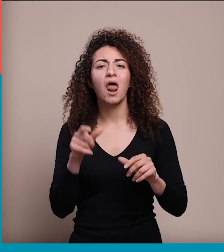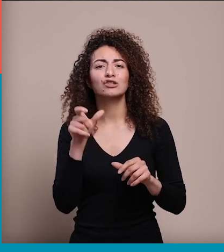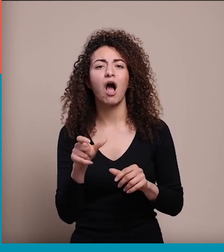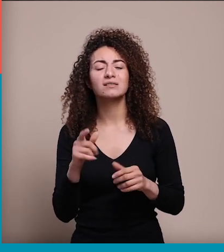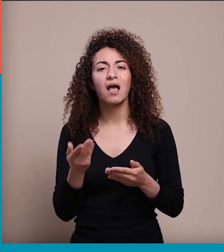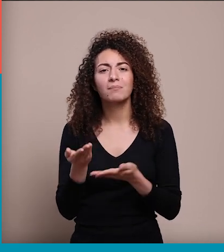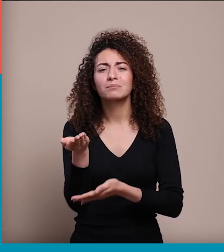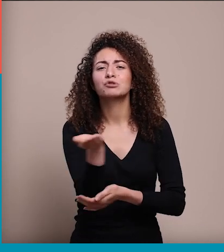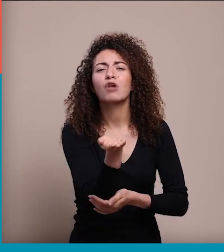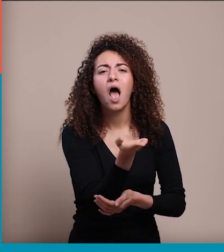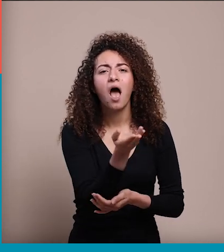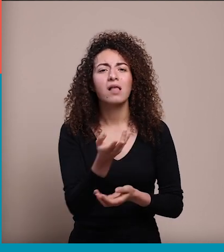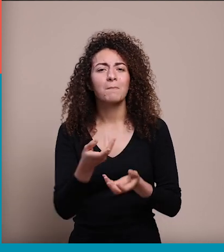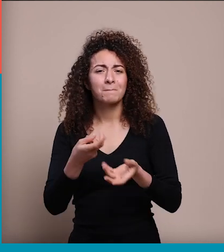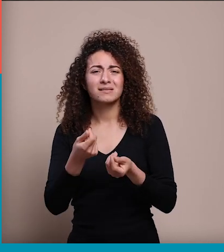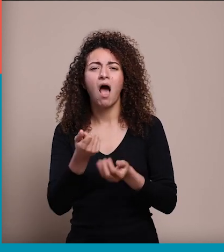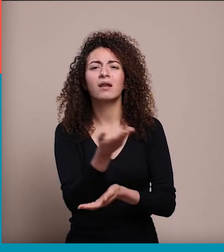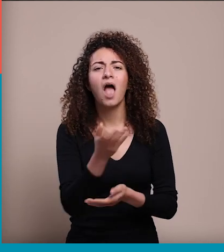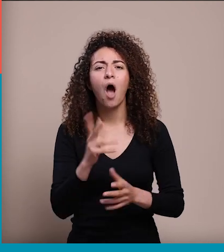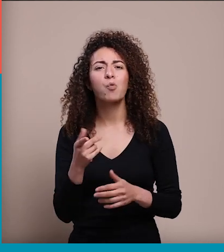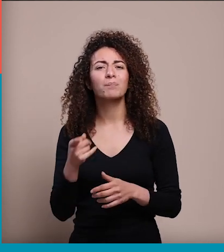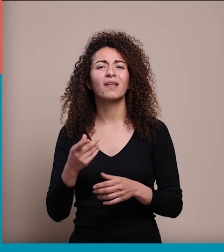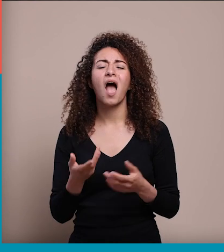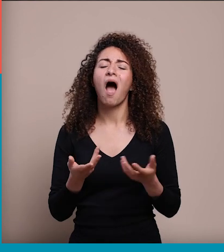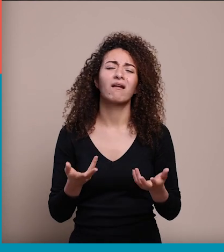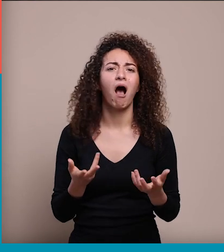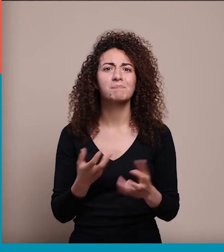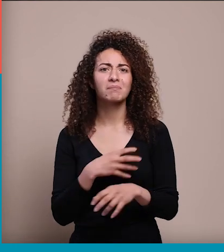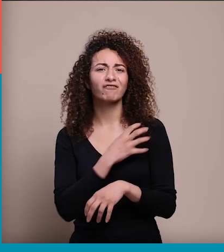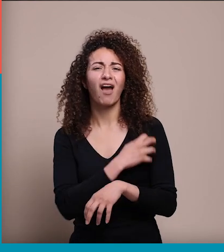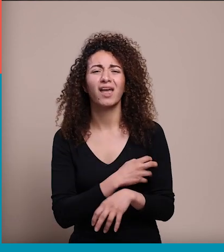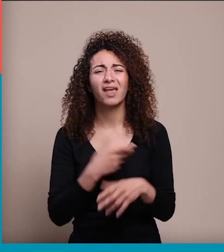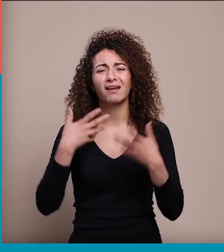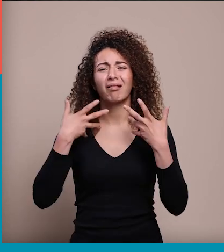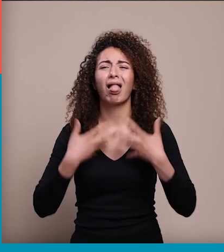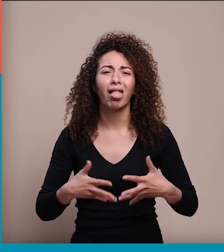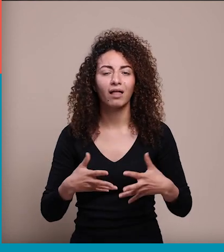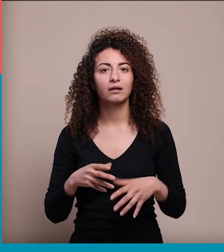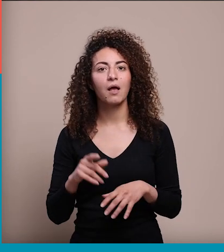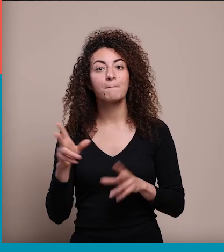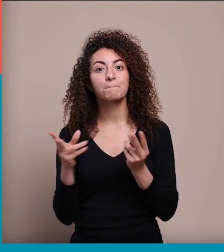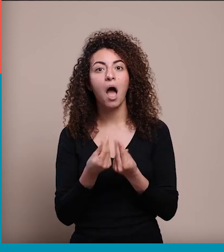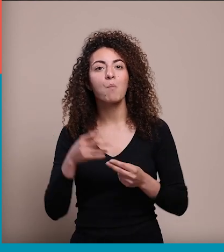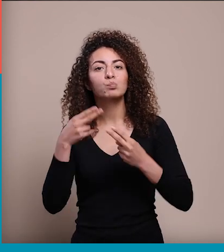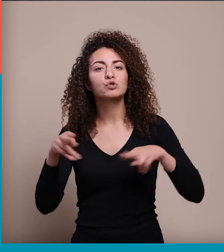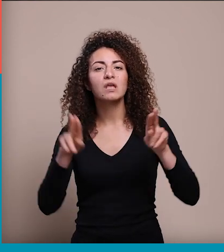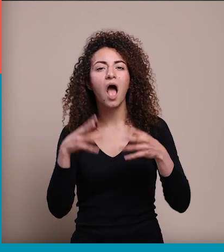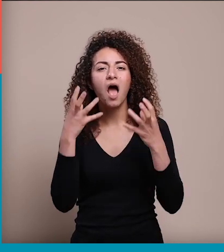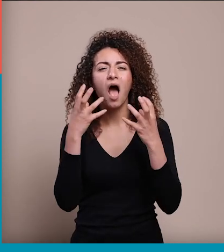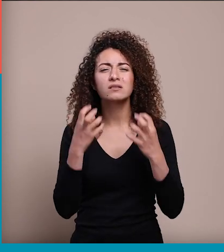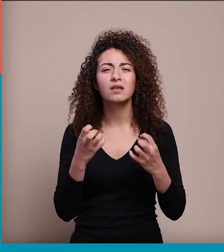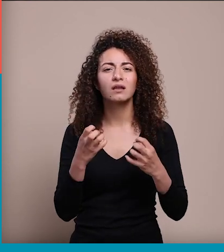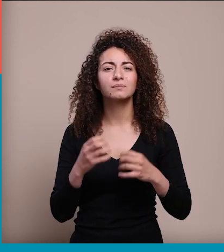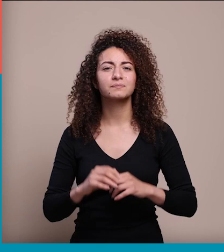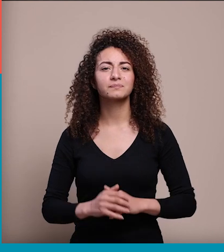يشحد الإعاشة أو قاعد هيك ما بعرف كيف ومعطر ومشحر وأهم شي صفت ميوزيكا هادي اللي